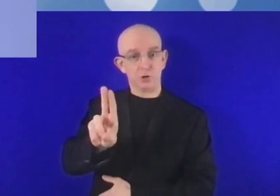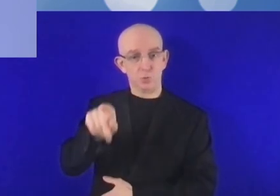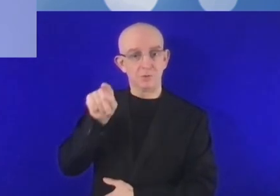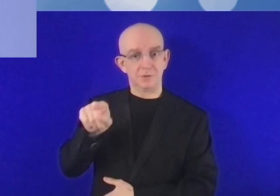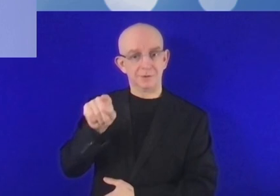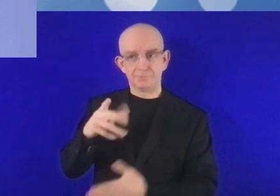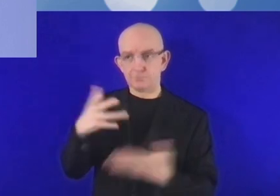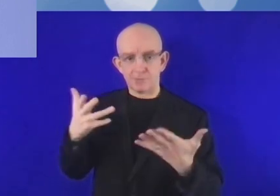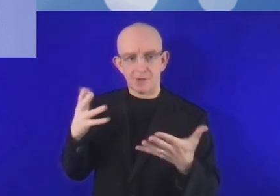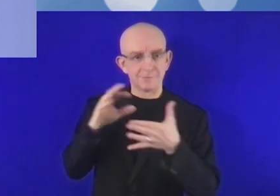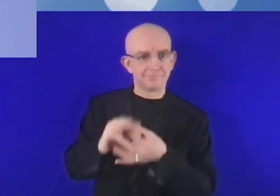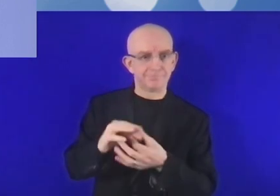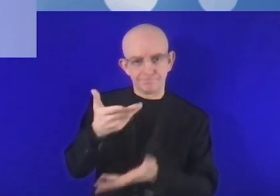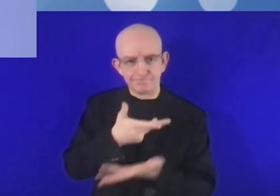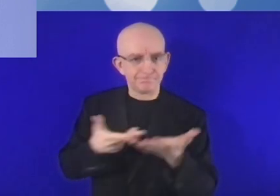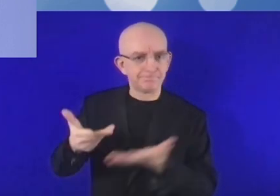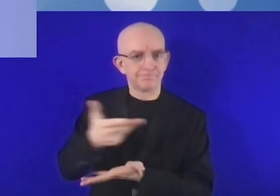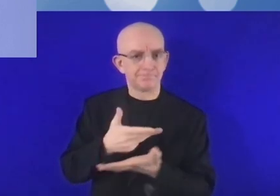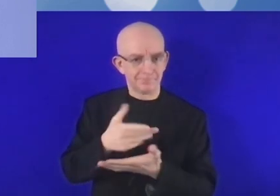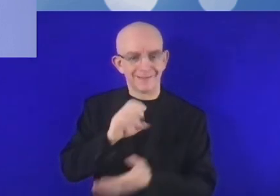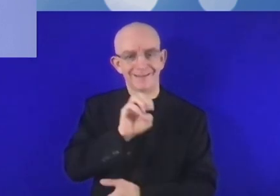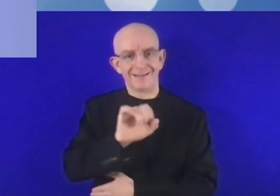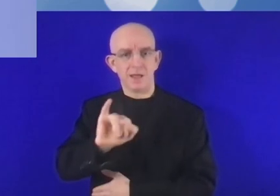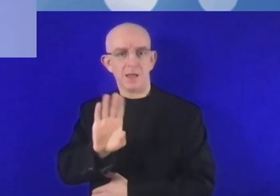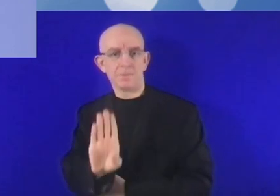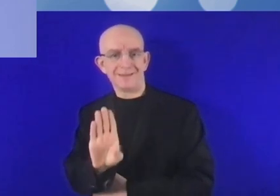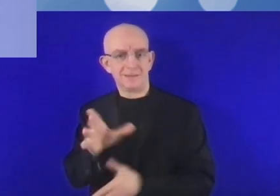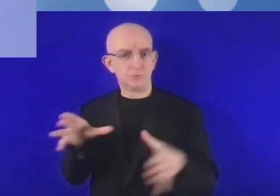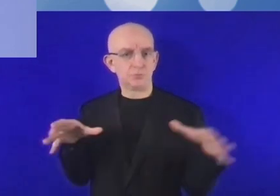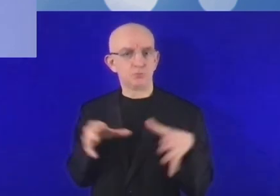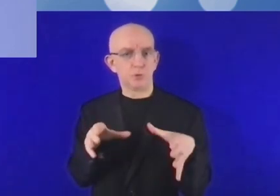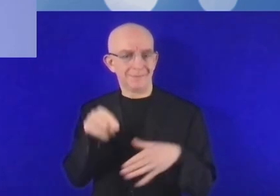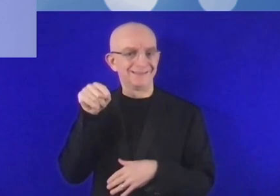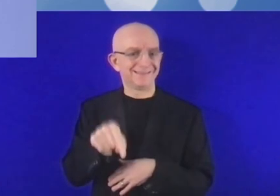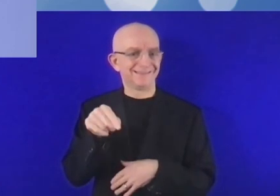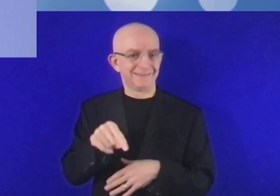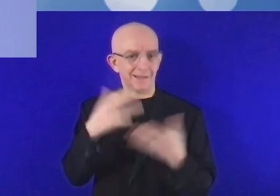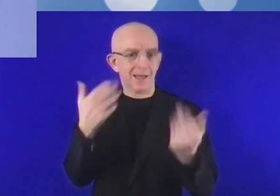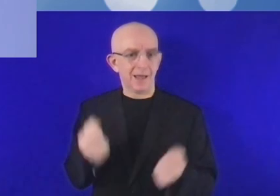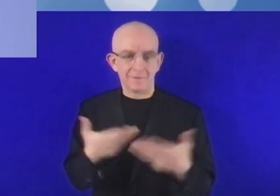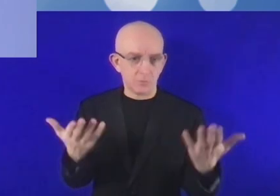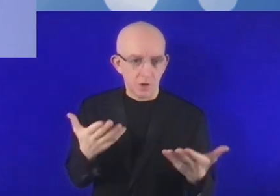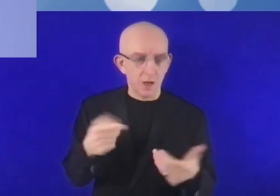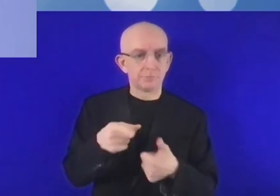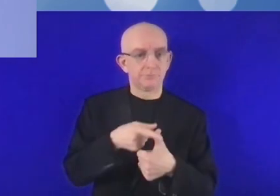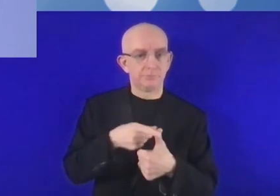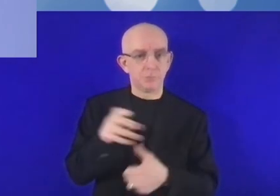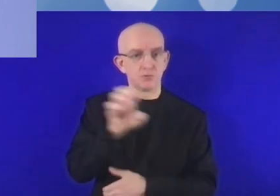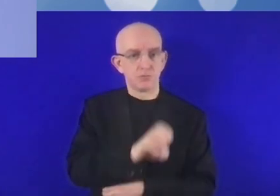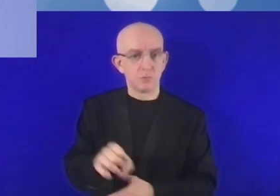groupe que je représente, la structure que je représente, et puis le secteur de la Banque d'une manière générale, est le plus